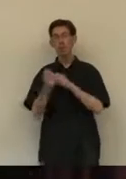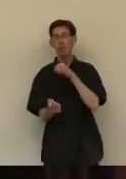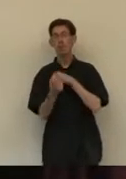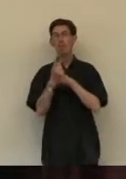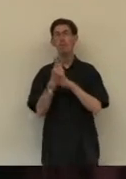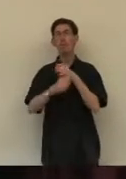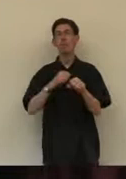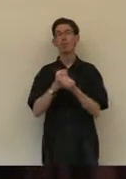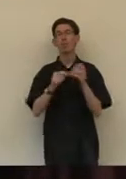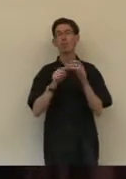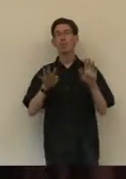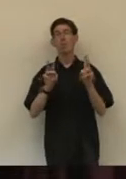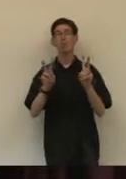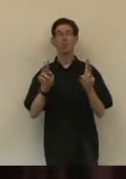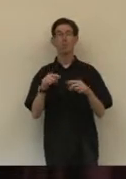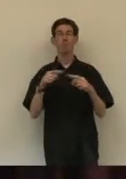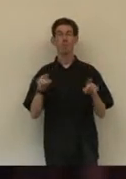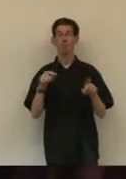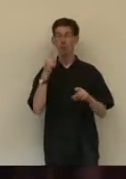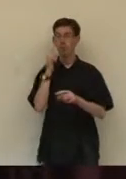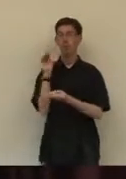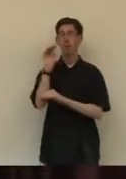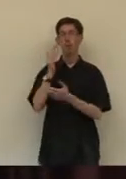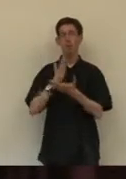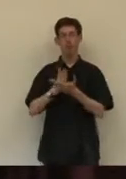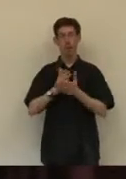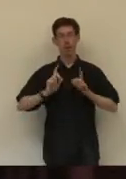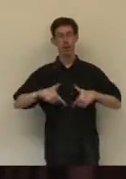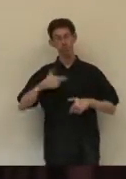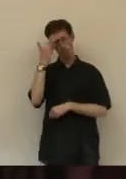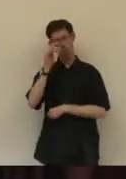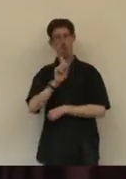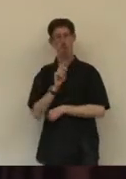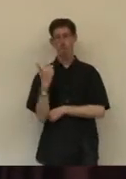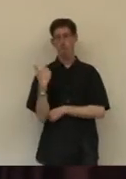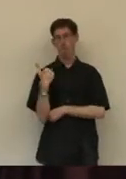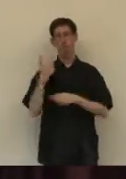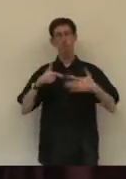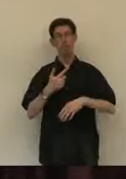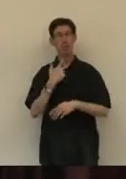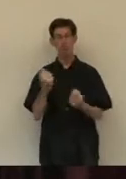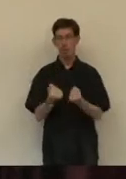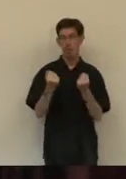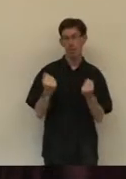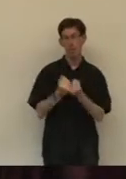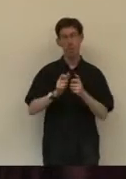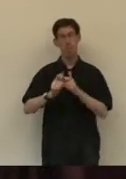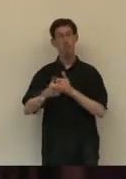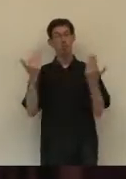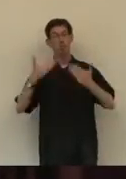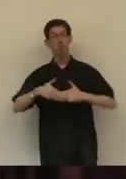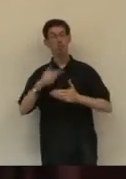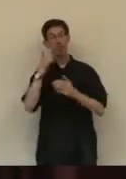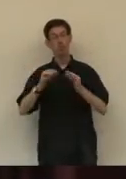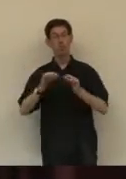Révélation des Victoires de la Musique 2009, Romain Leleu a animé une masterclass à l'école de musique de Saint Laurent Blangy ce 17 juin et a donné